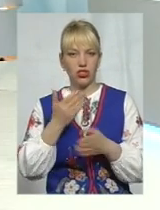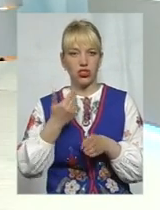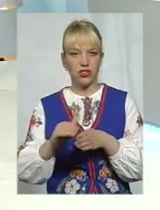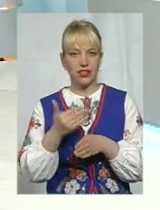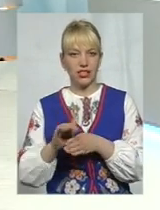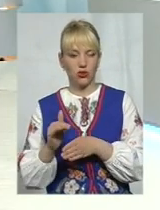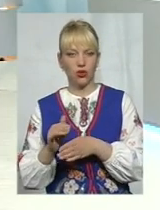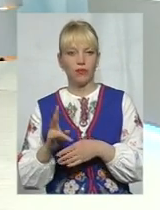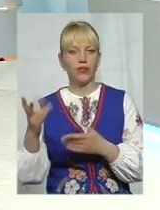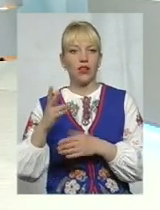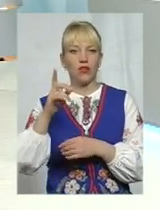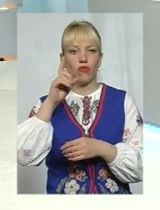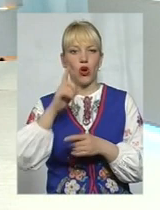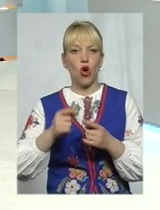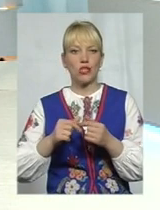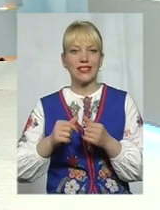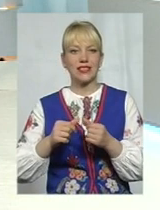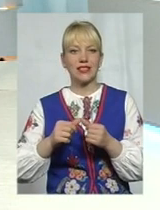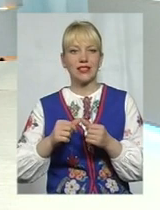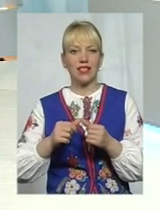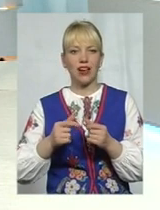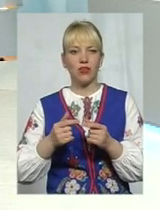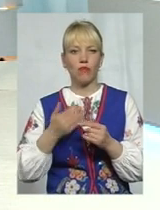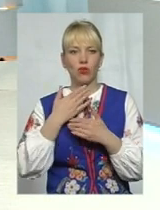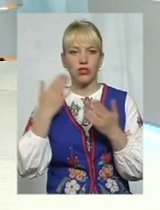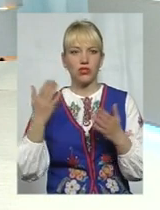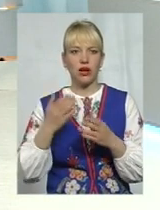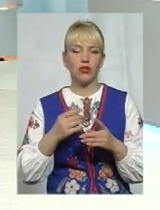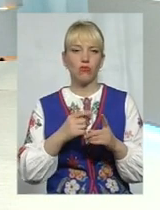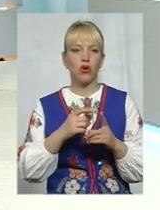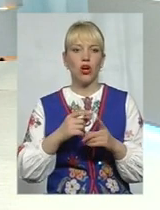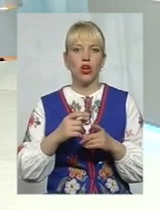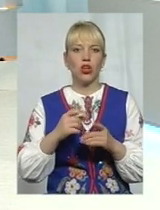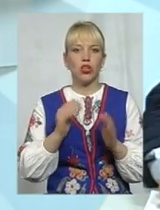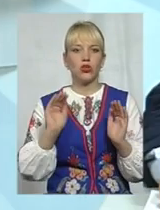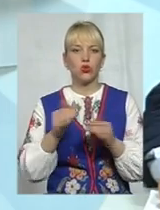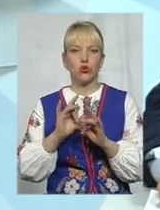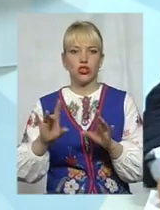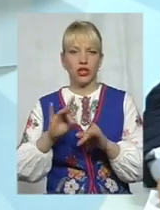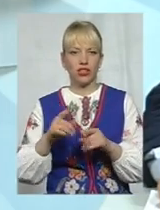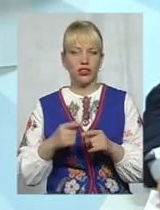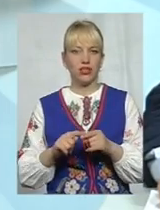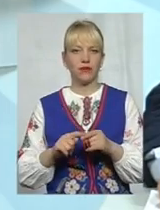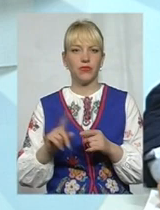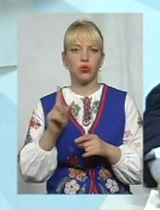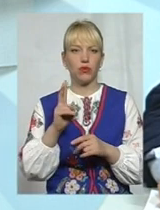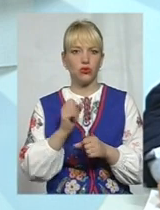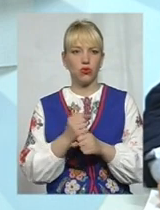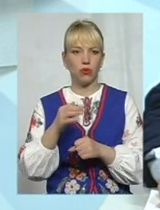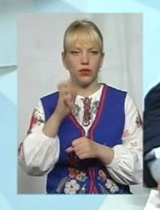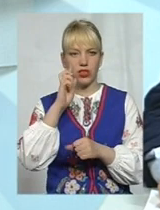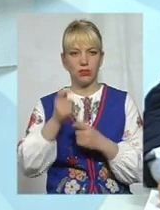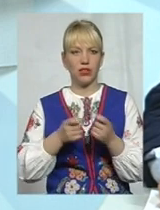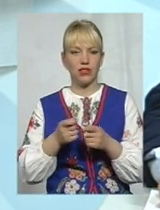навіть в останньому сюжеті, і ті самі фахівці працюють і нині в облдержадміністрації. Відповіді носять абсолютно